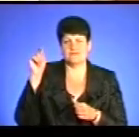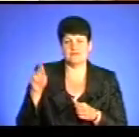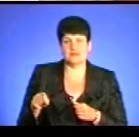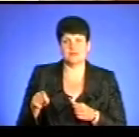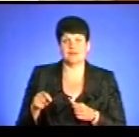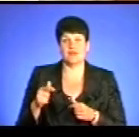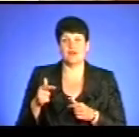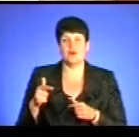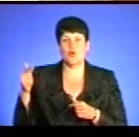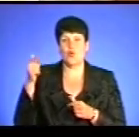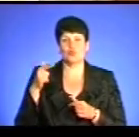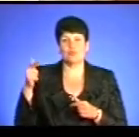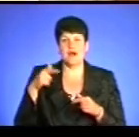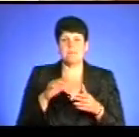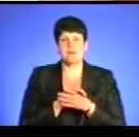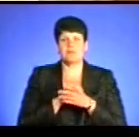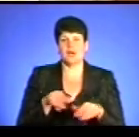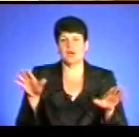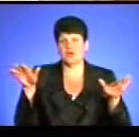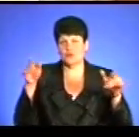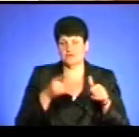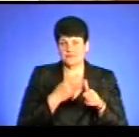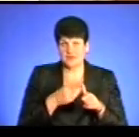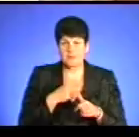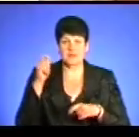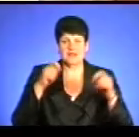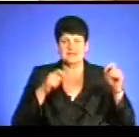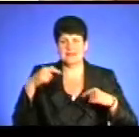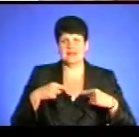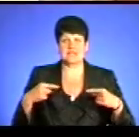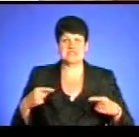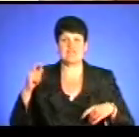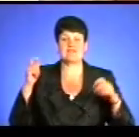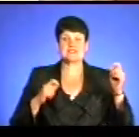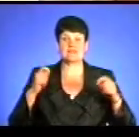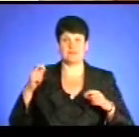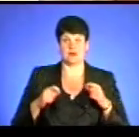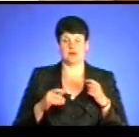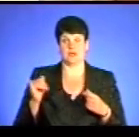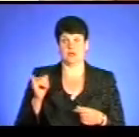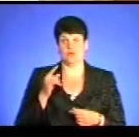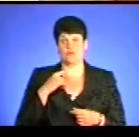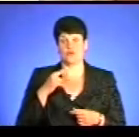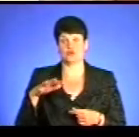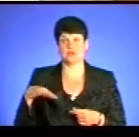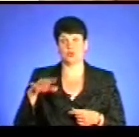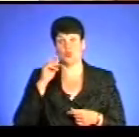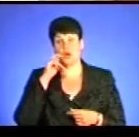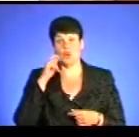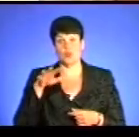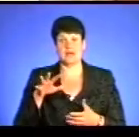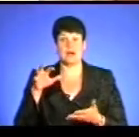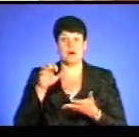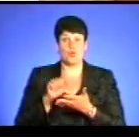миру себе називають, приїздять на різні фестивалі до України. Разом з тим визнають, що території України, які є